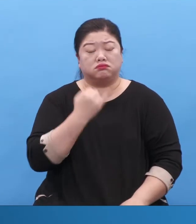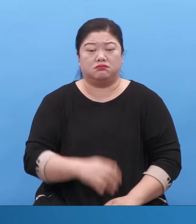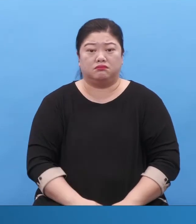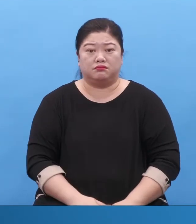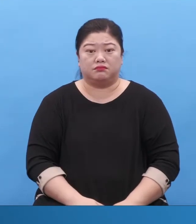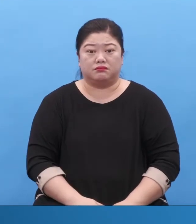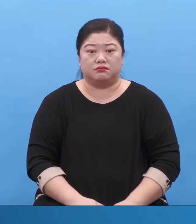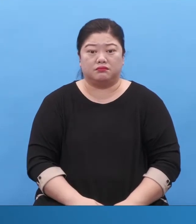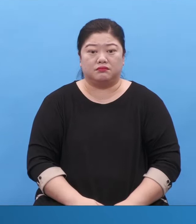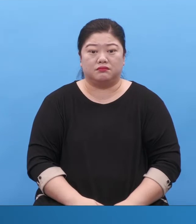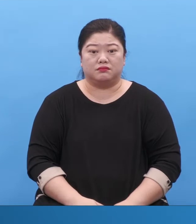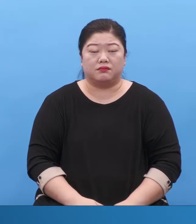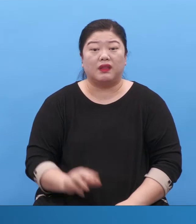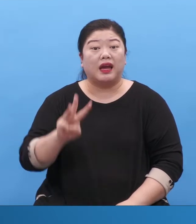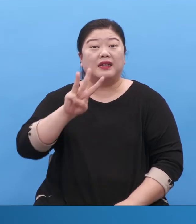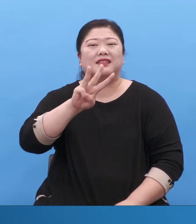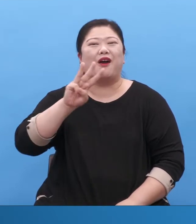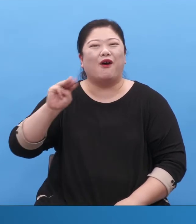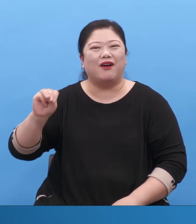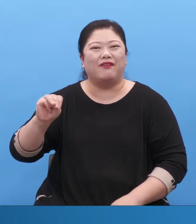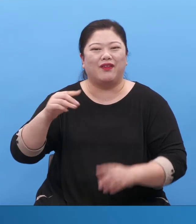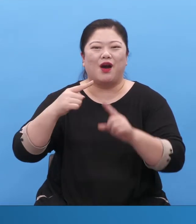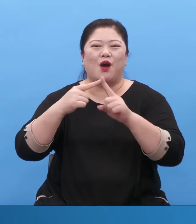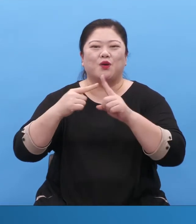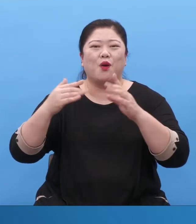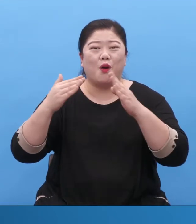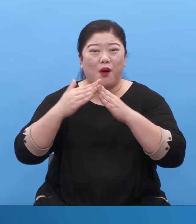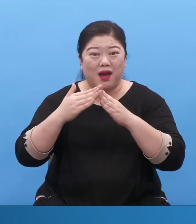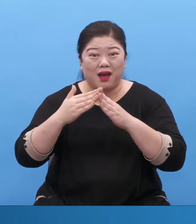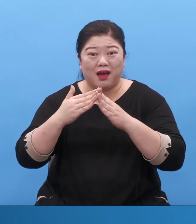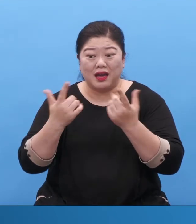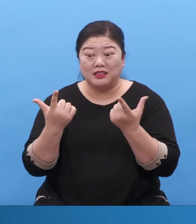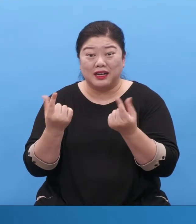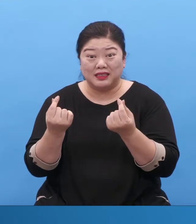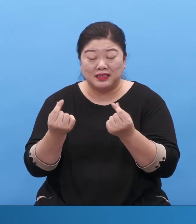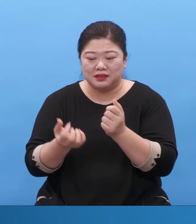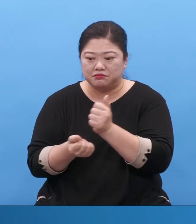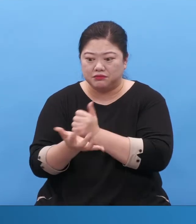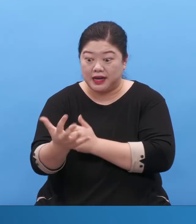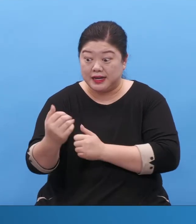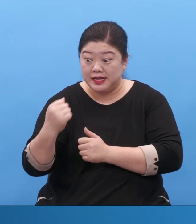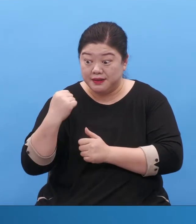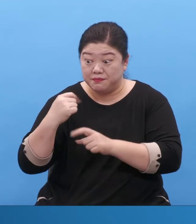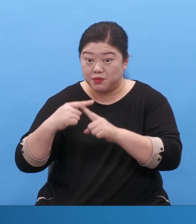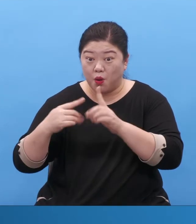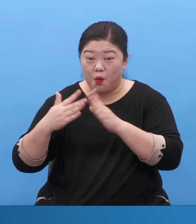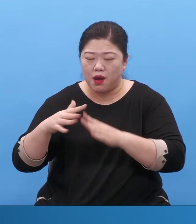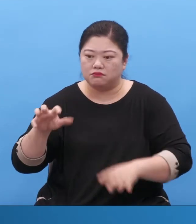예원교회 같은 이런 교회가 한 열두 개 만들어져야 돼요. 그 말이에요.